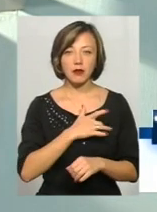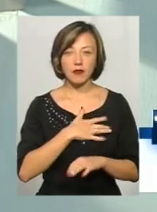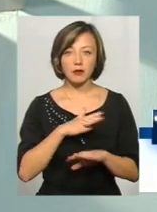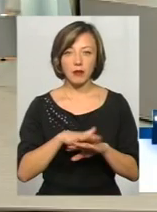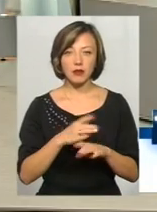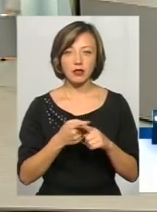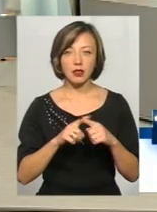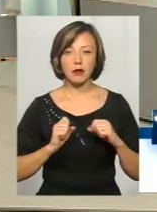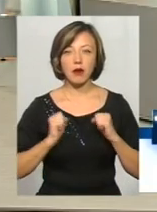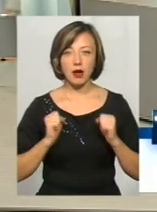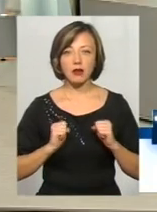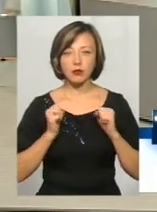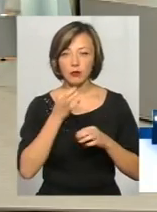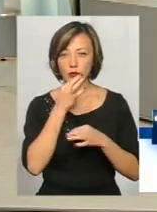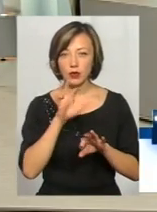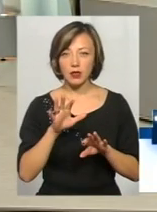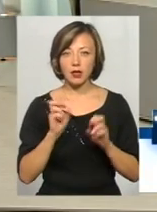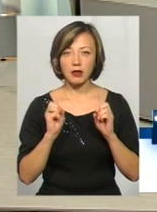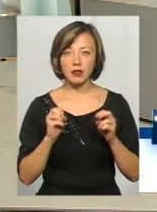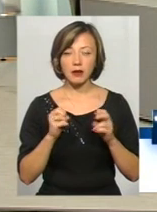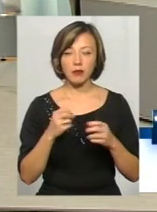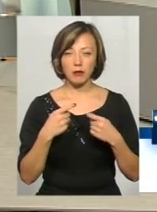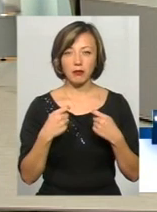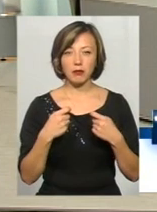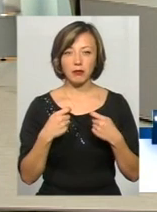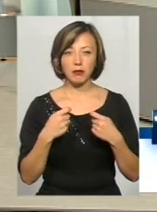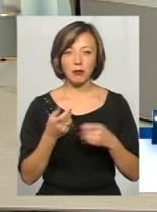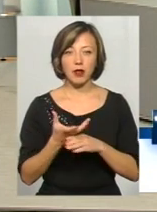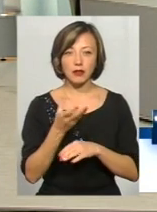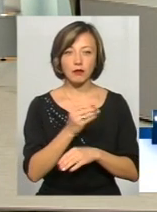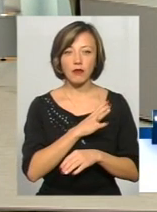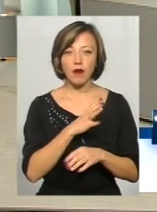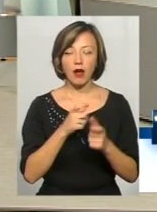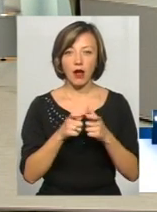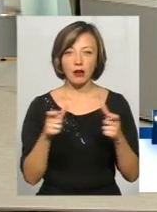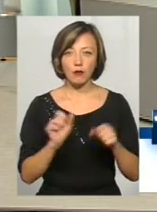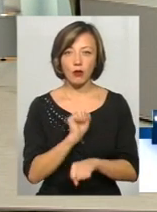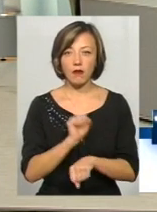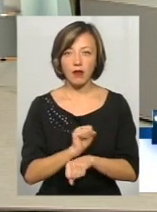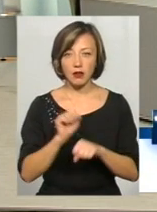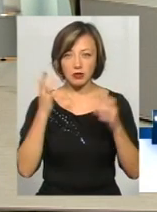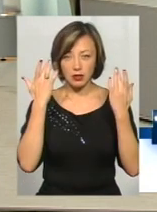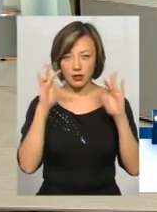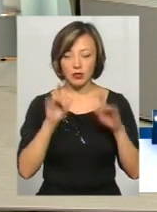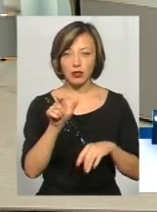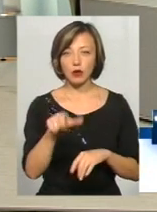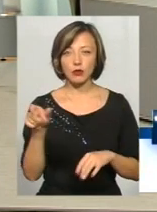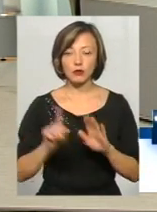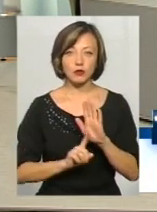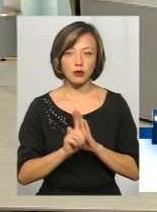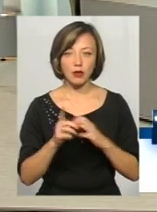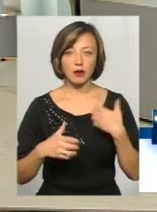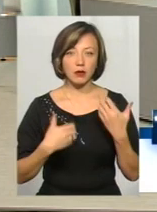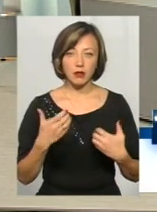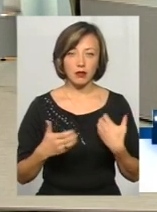степнувся. Якщо він намагався провести будь-які там ризикові платежі, бувало, що його карточка блокувалася. Зненацько чомусь. Люди бувають, починають там